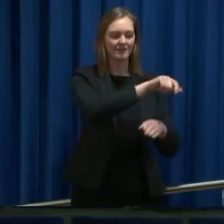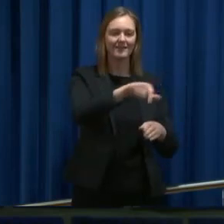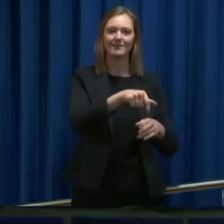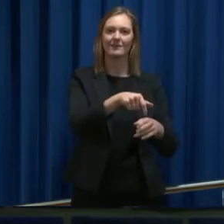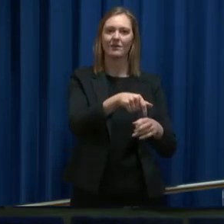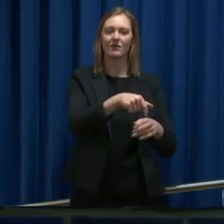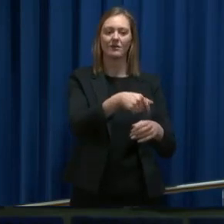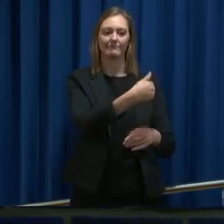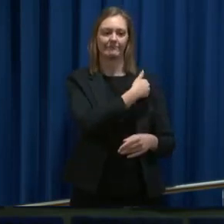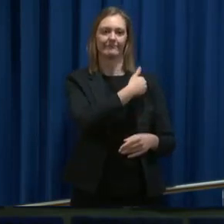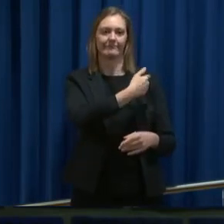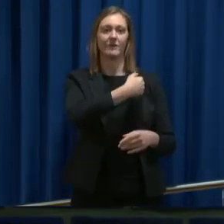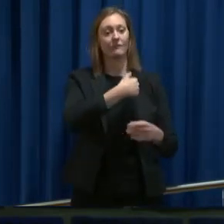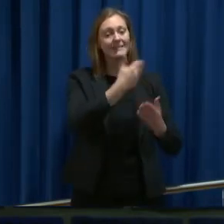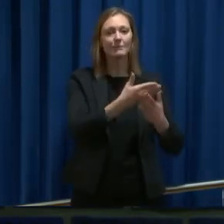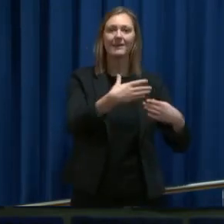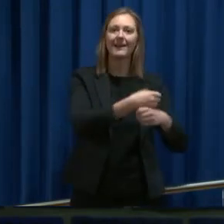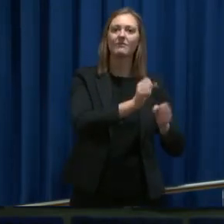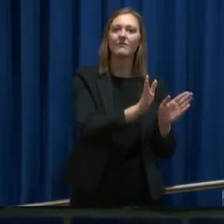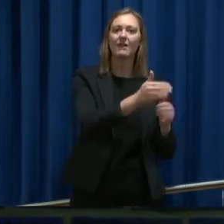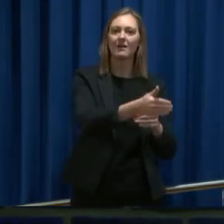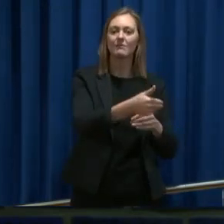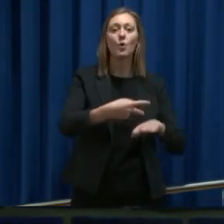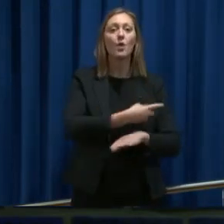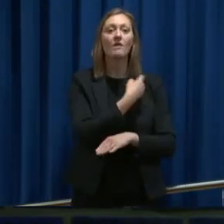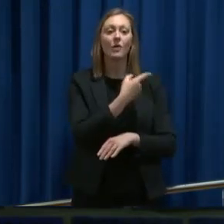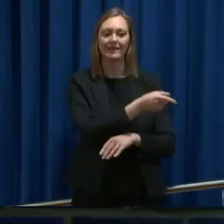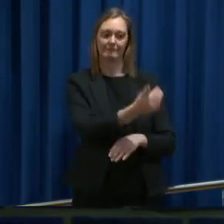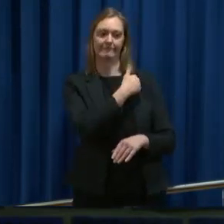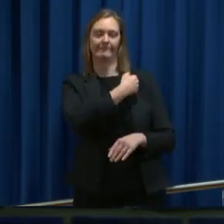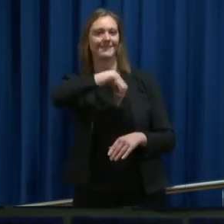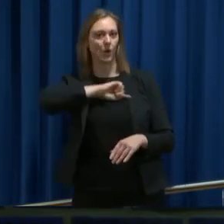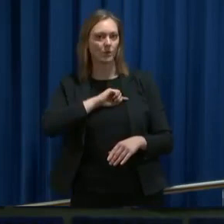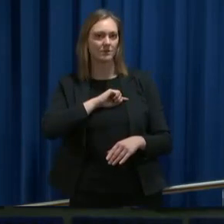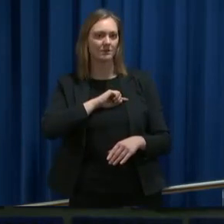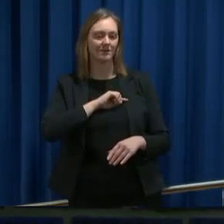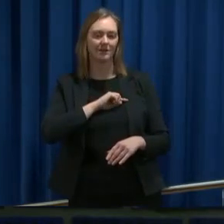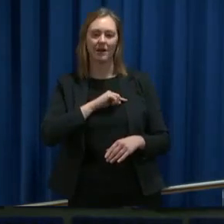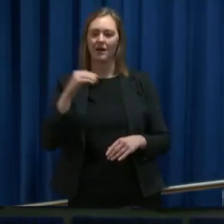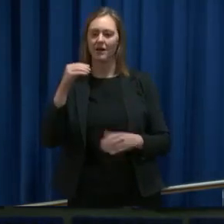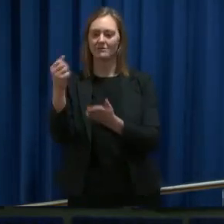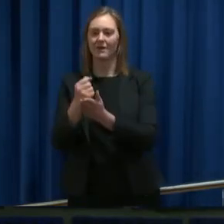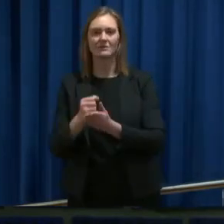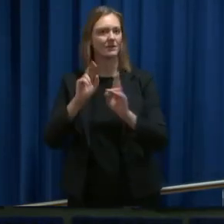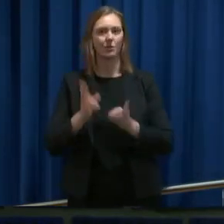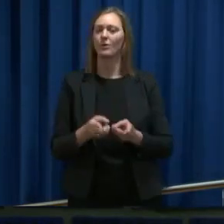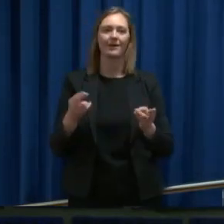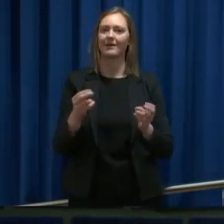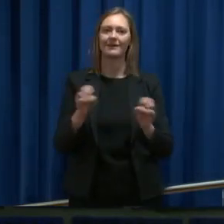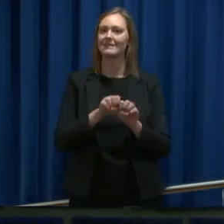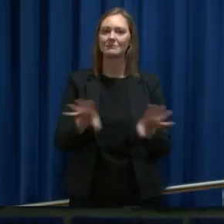eksempel på kreftavdelingen på Ullevål, som påpeker at det ikke brukes smitteverneutstyr